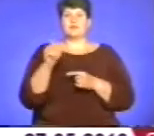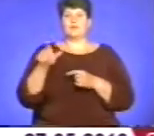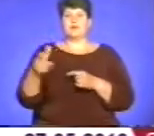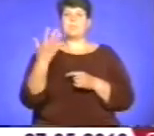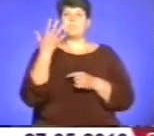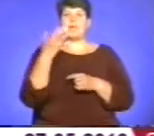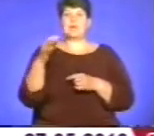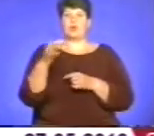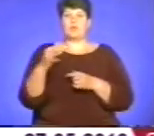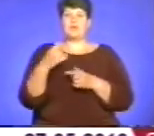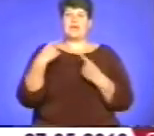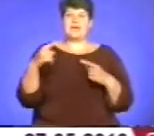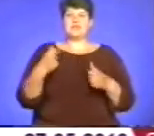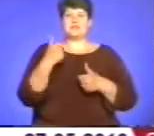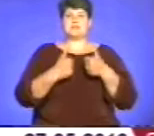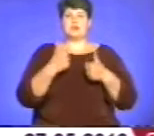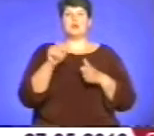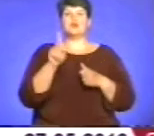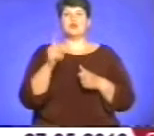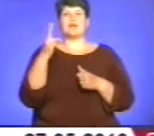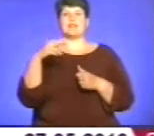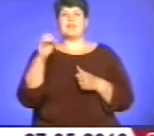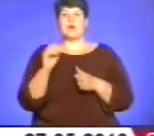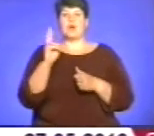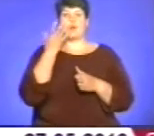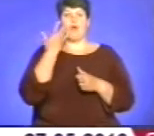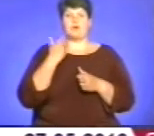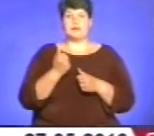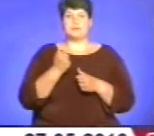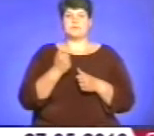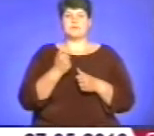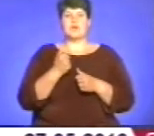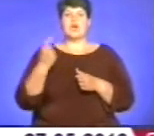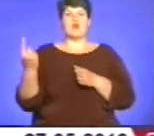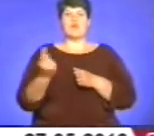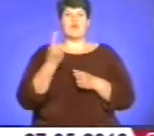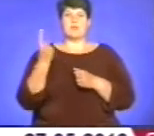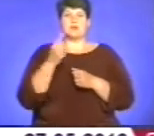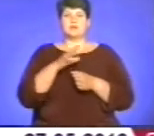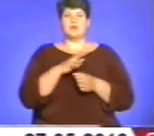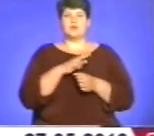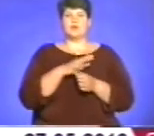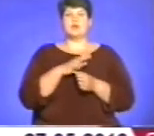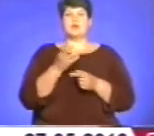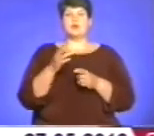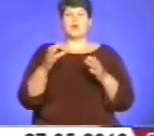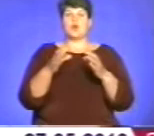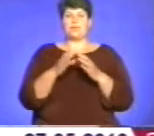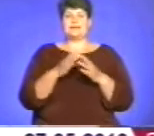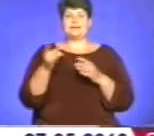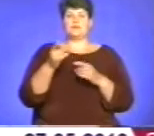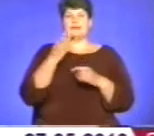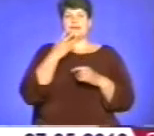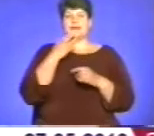У цей час інші змагалися в конкурсі щодеколи. Першою у Студфесті 2013 стала команда з Тернопільського національного